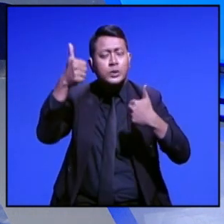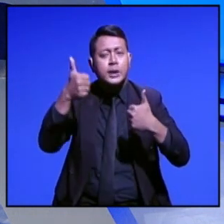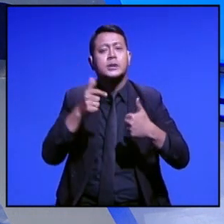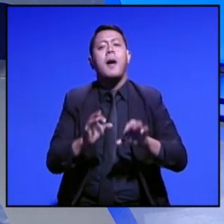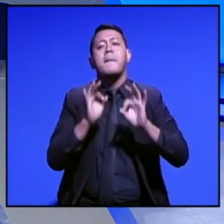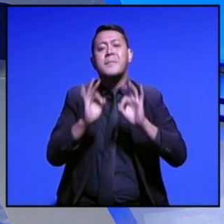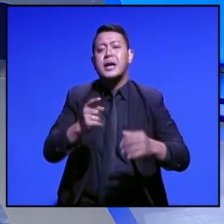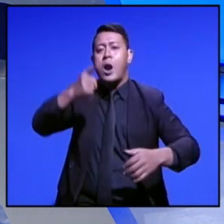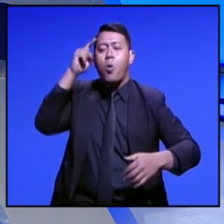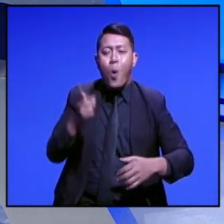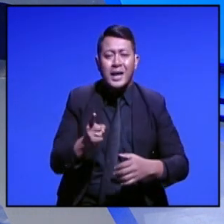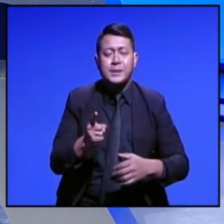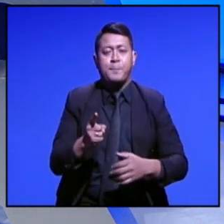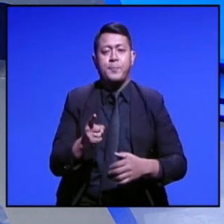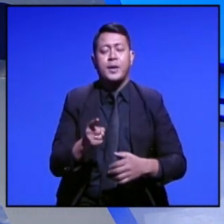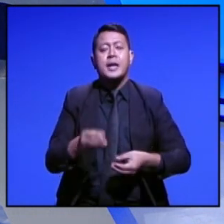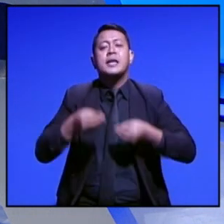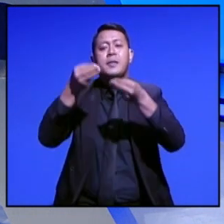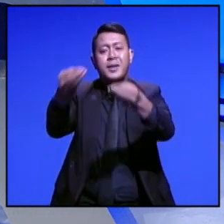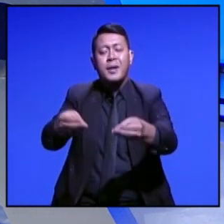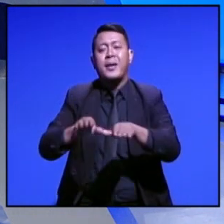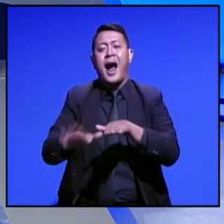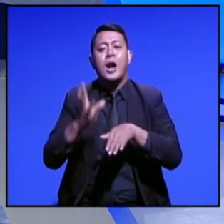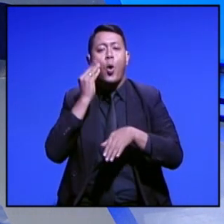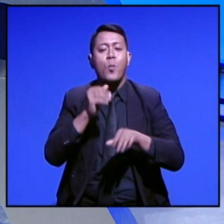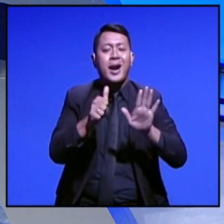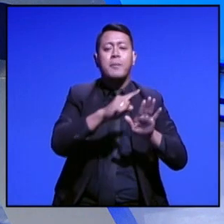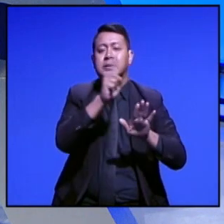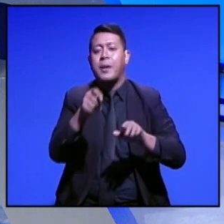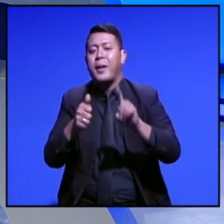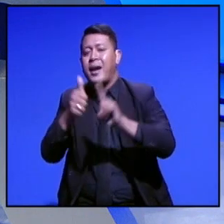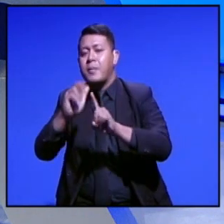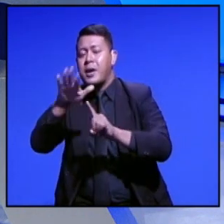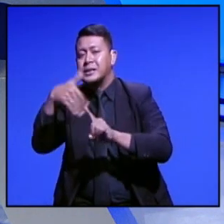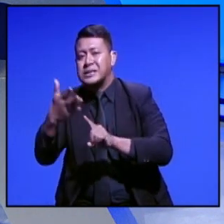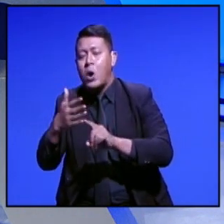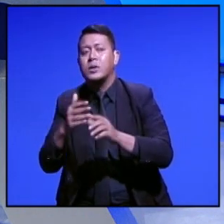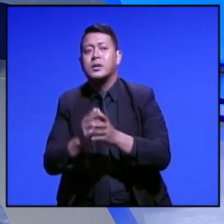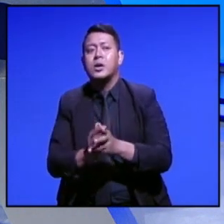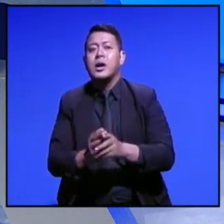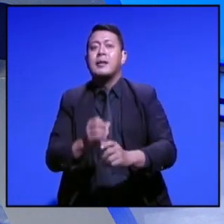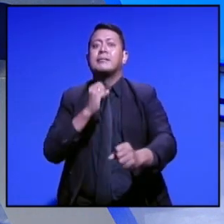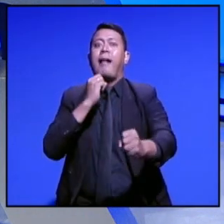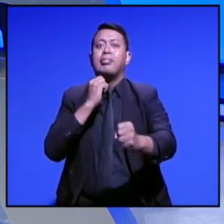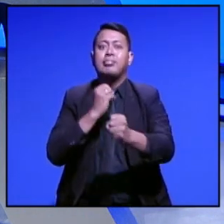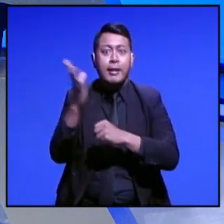pendidikan wajib di negara ini diberikan kepada anak usia 6 hingga 16 tahun secara cuma-cuma.